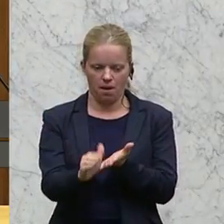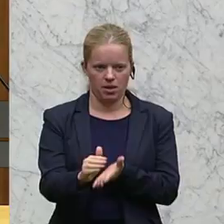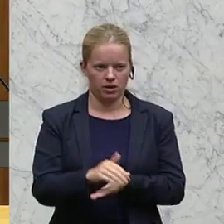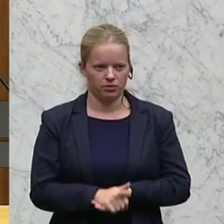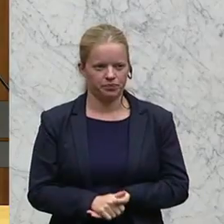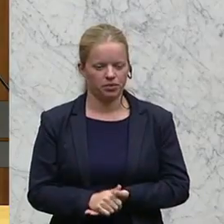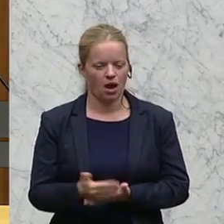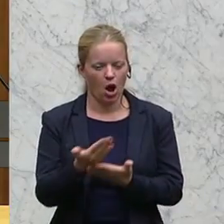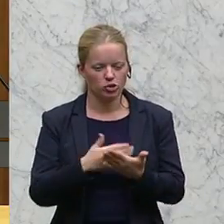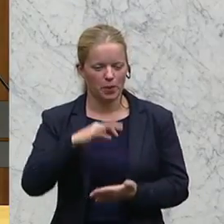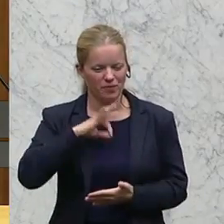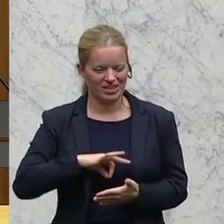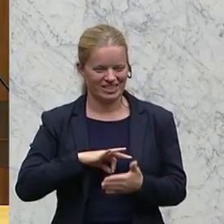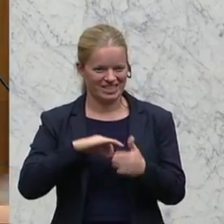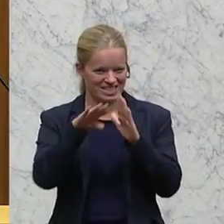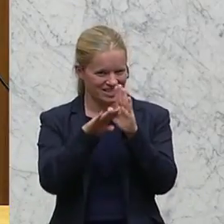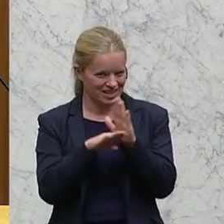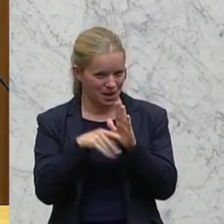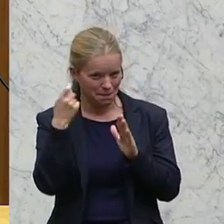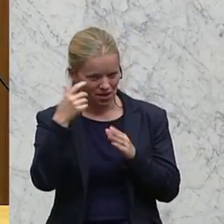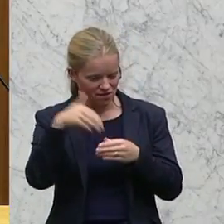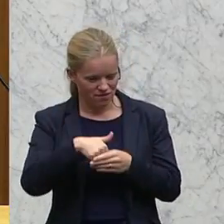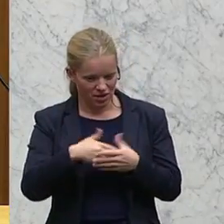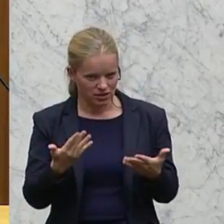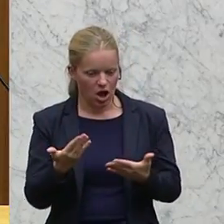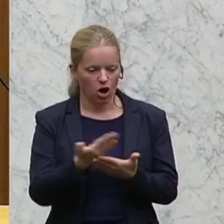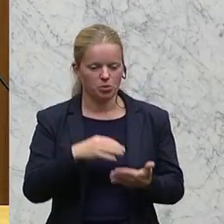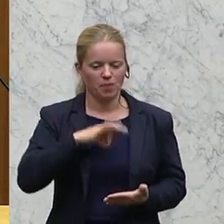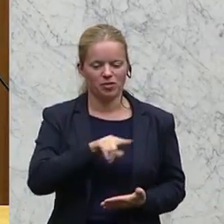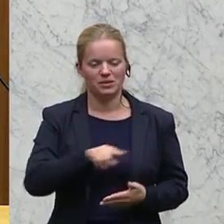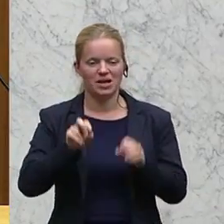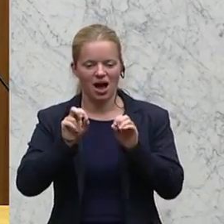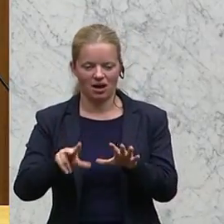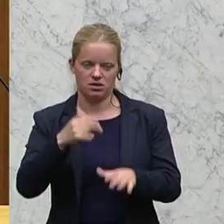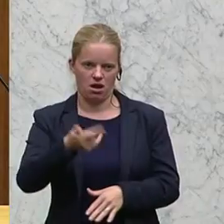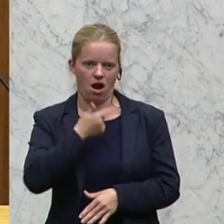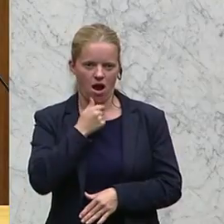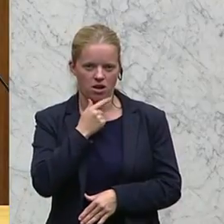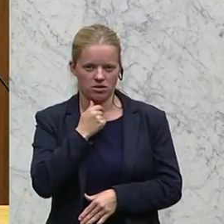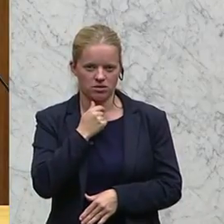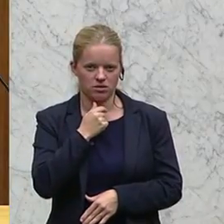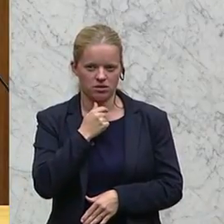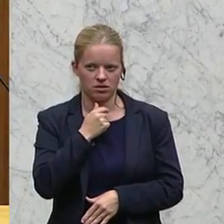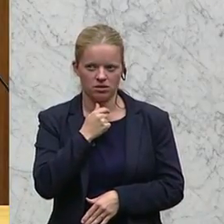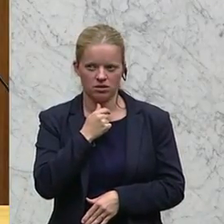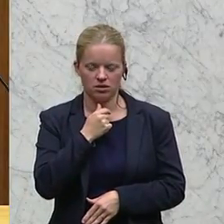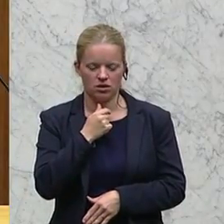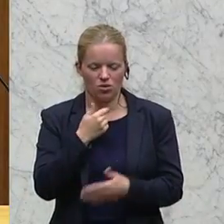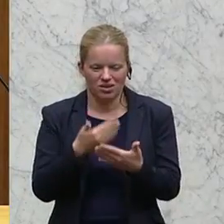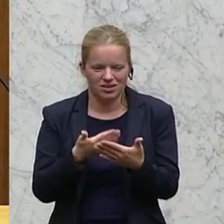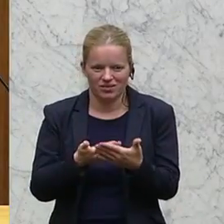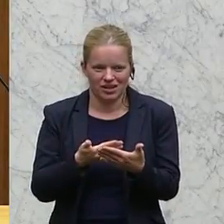Dieses Ausbildungspflichtgesetz geht von einer Ausbildungspflicht bis zum 18. Lebensjahr aus und zielt somit